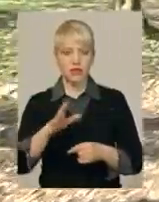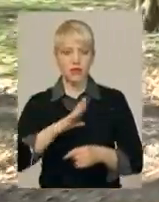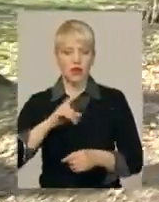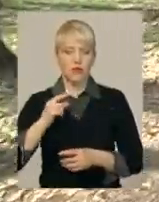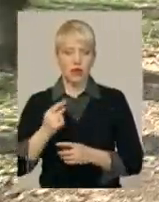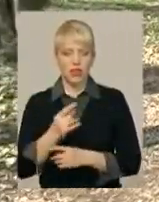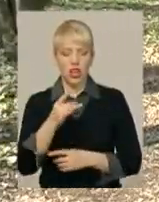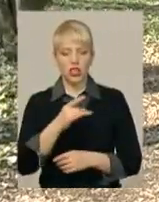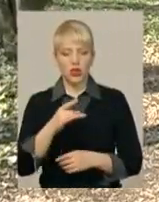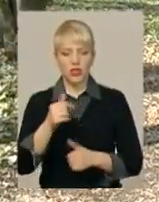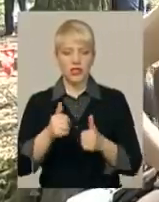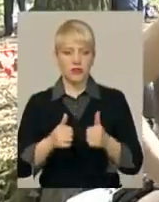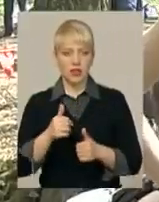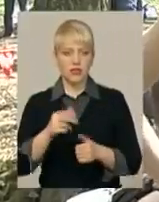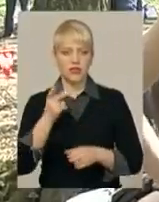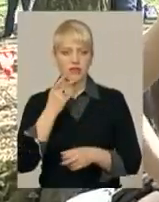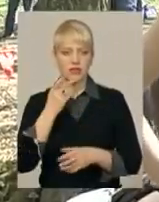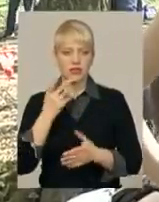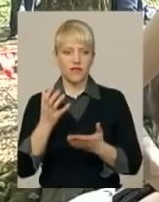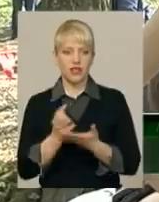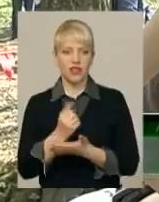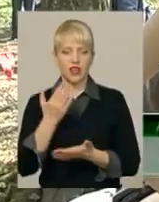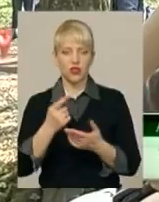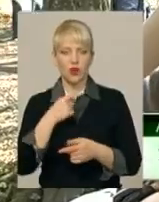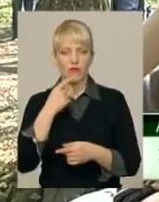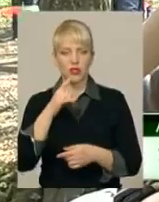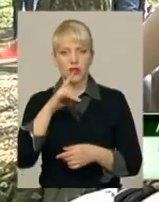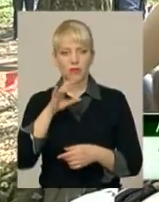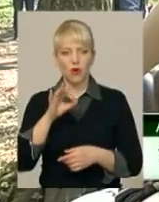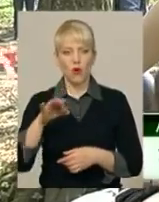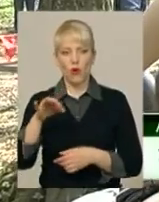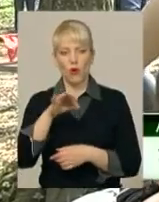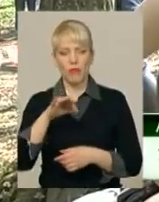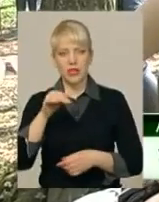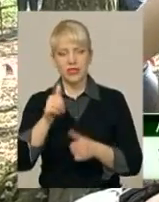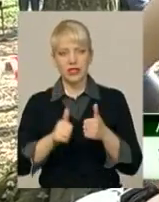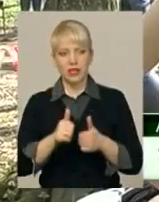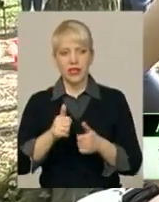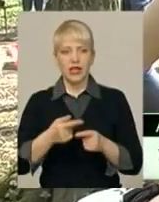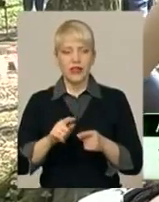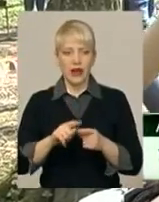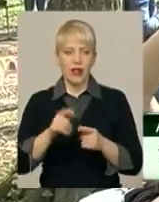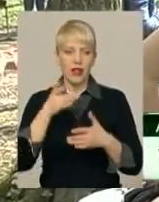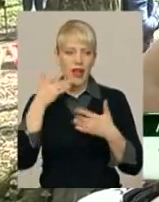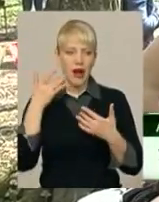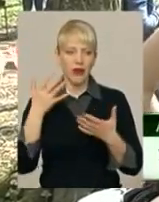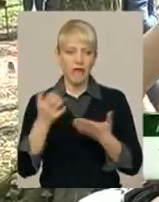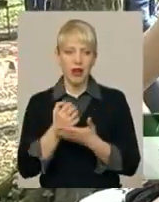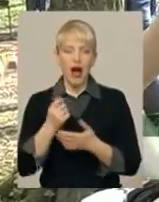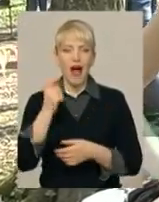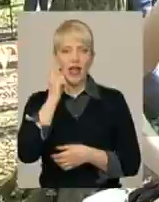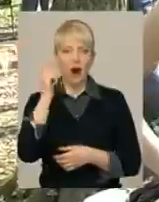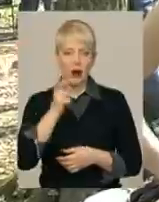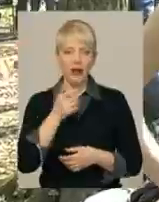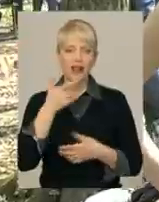регіональні змагання зазвичай виграє. Якщо вважати обласні змагання, то на останнє час так, а на Українах не дуже